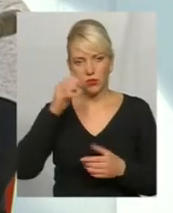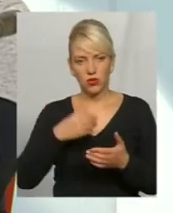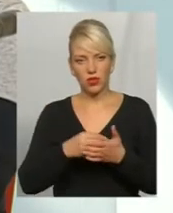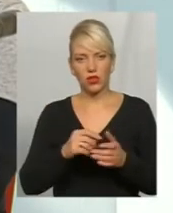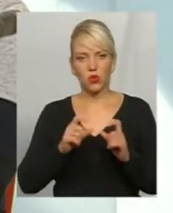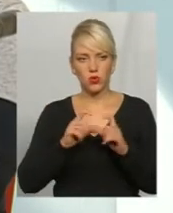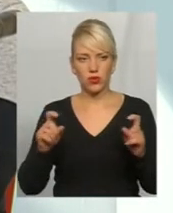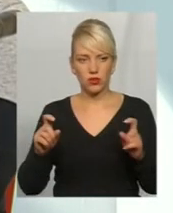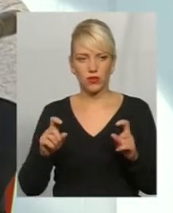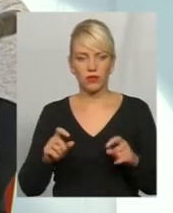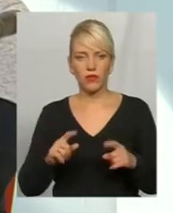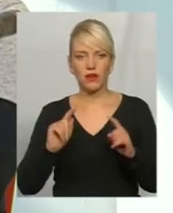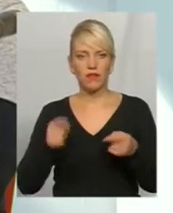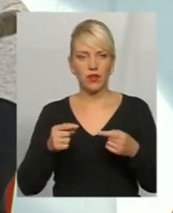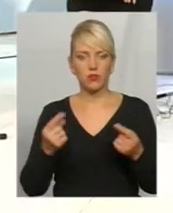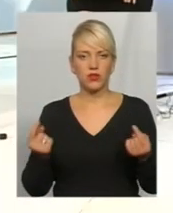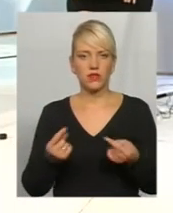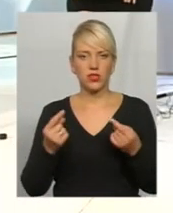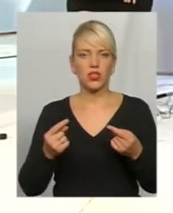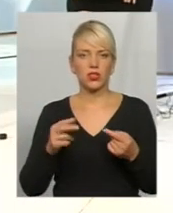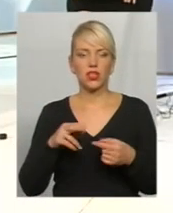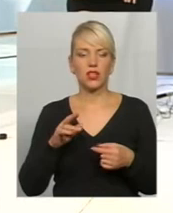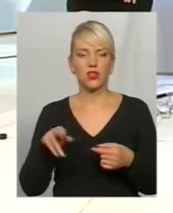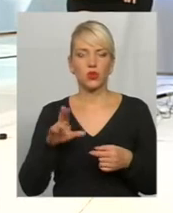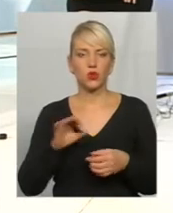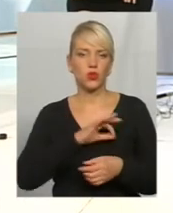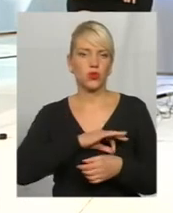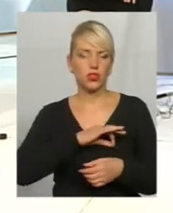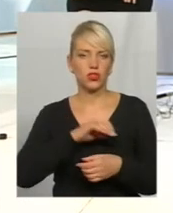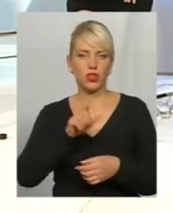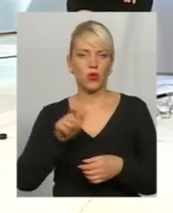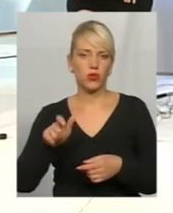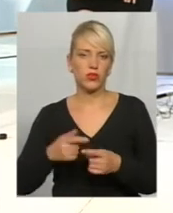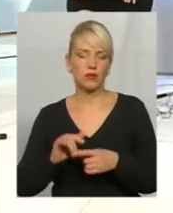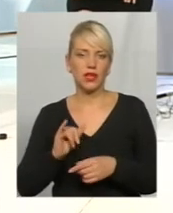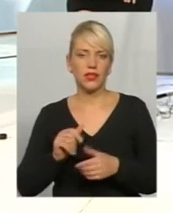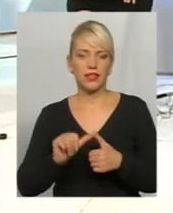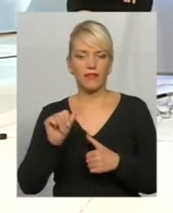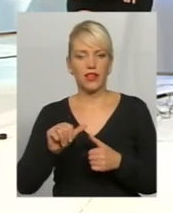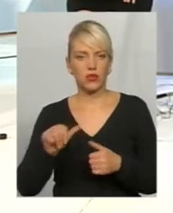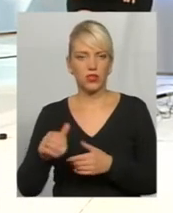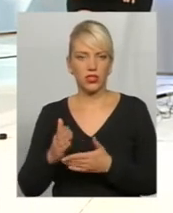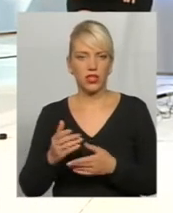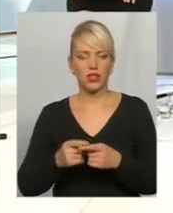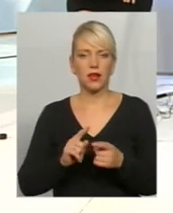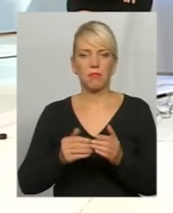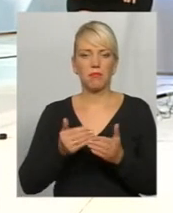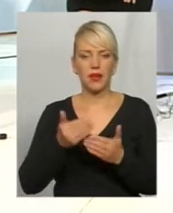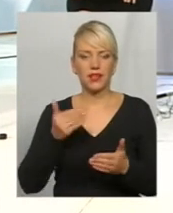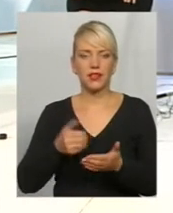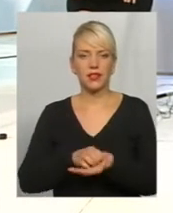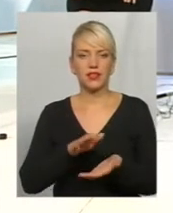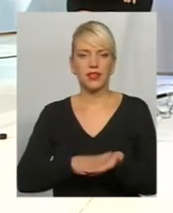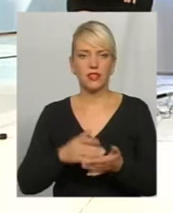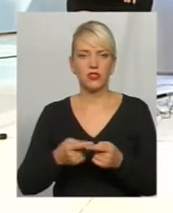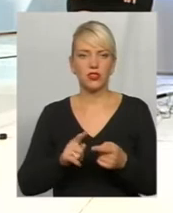Ось, вимоги звичайні, як до звичайних юридичних осіб, ну, за деяким виключенням. Зокрема, перед реєстрацією